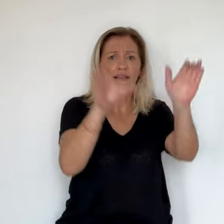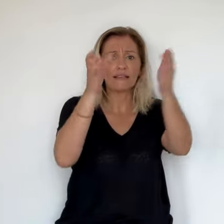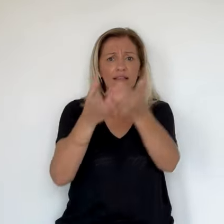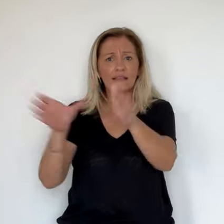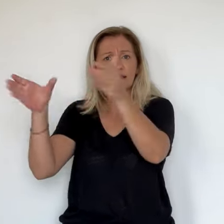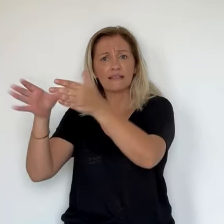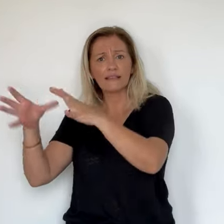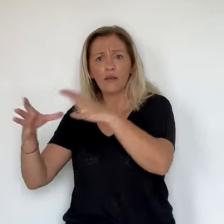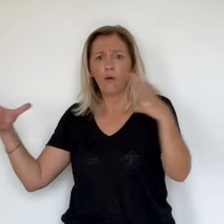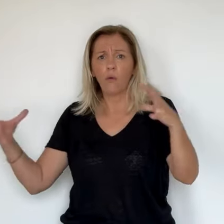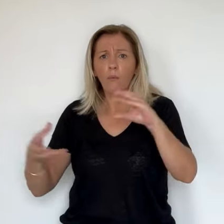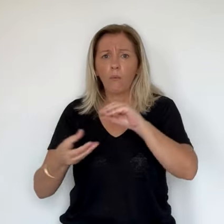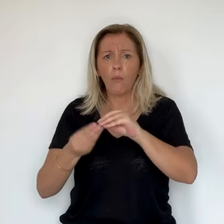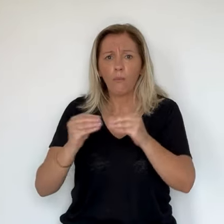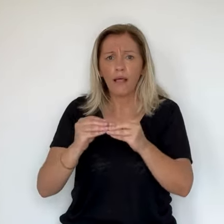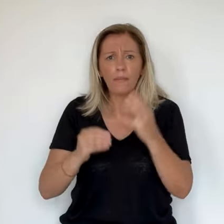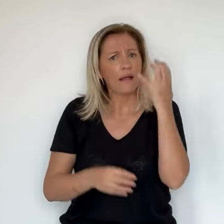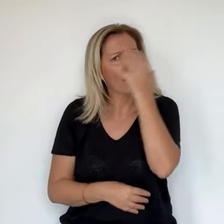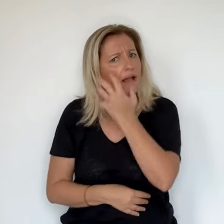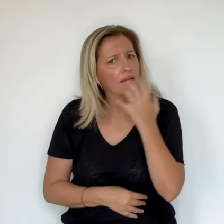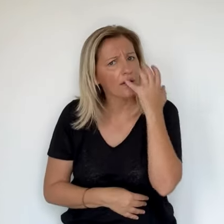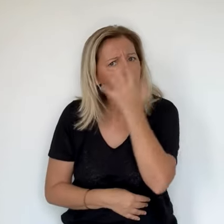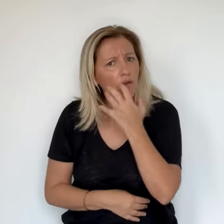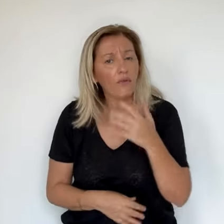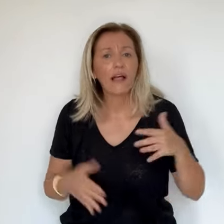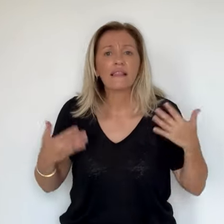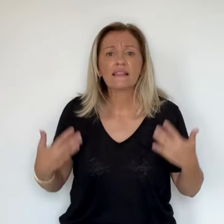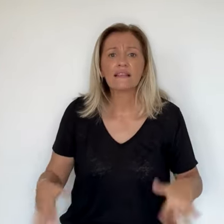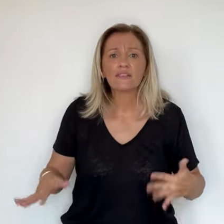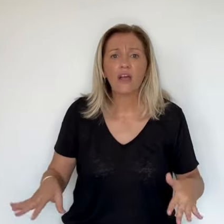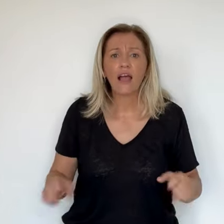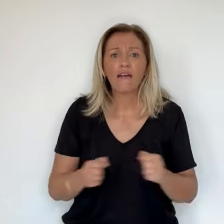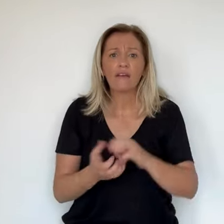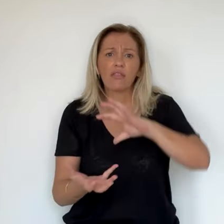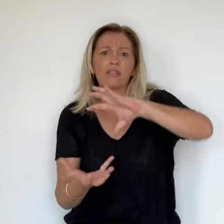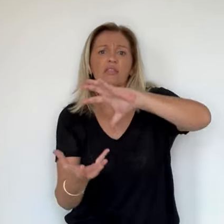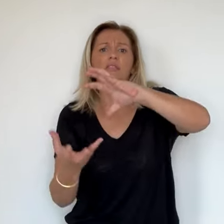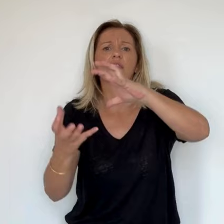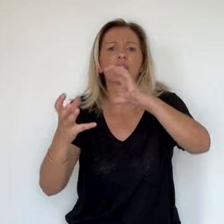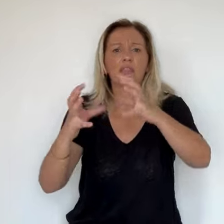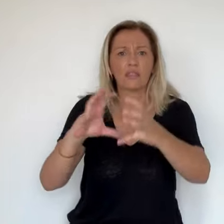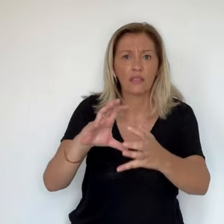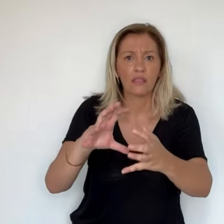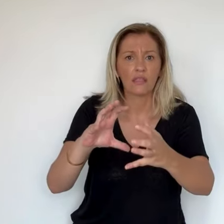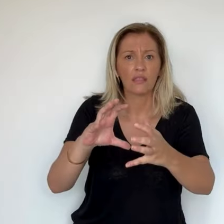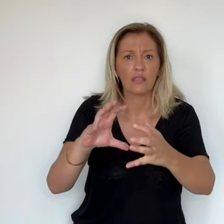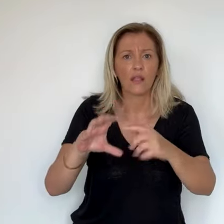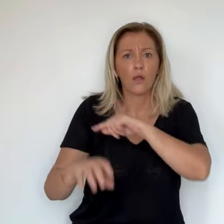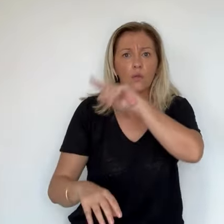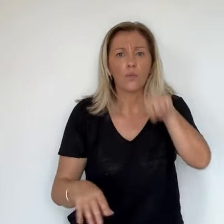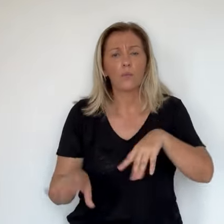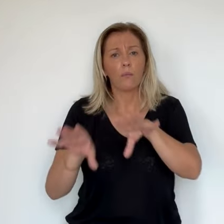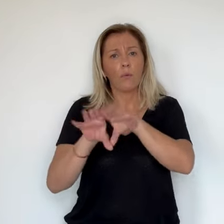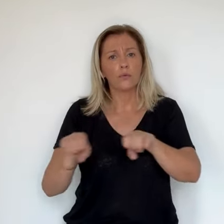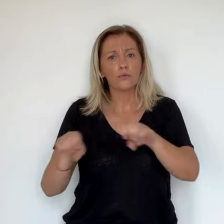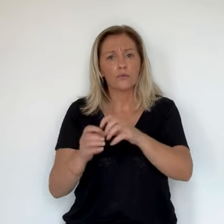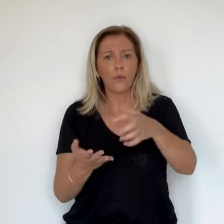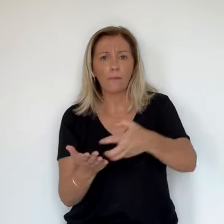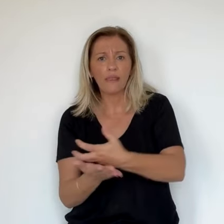l'année prochaine et après c le dérapage complet. Déjà on a le réchauffement climatique, on a divisé par trois notre production.